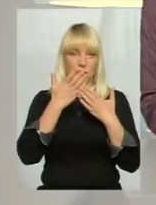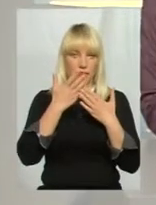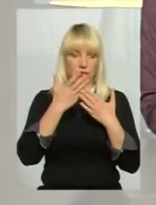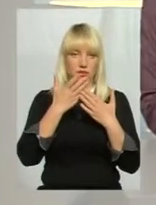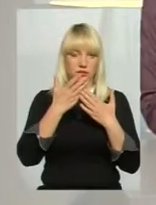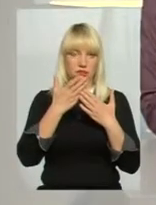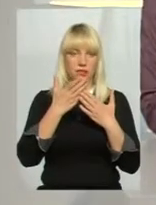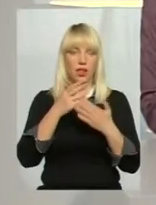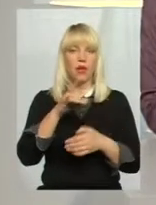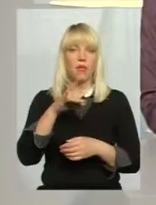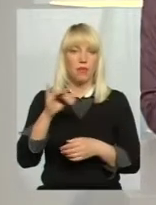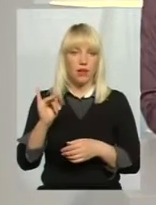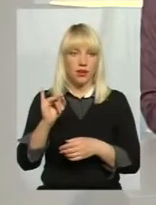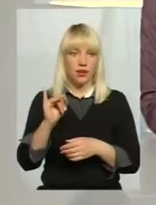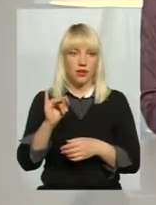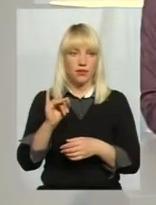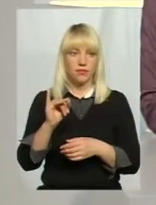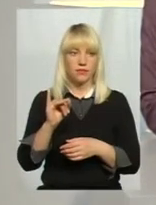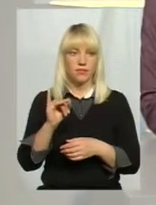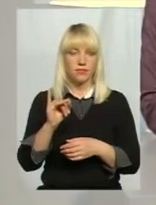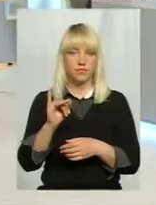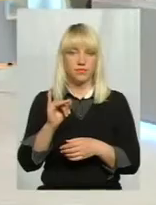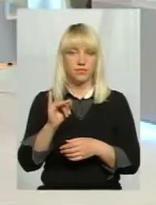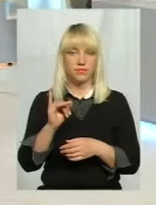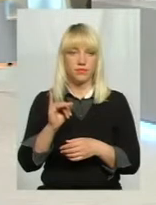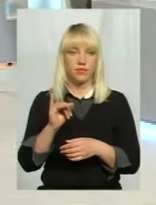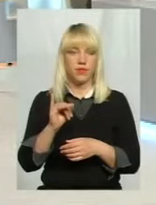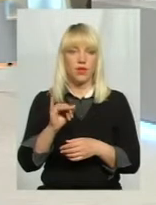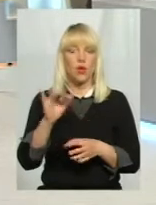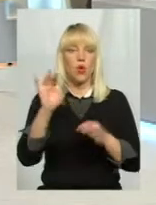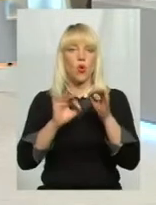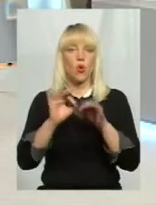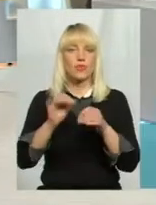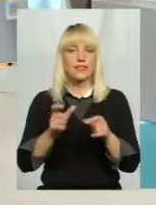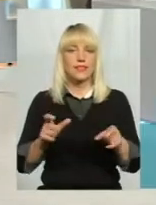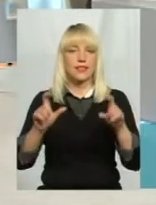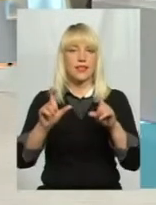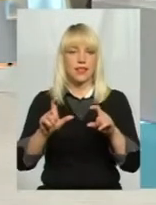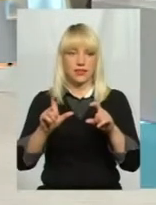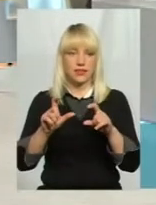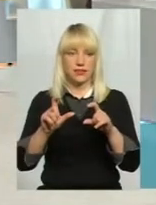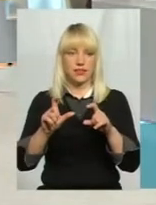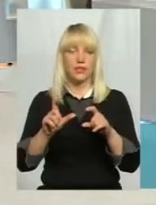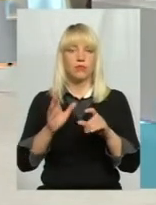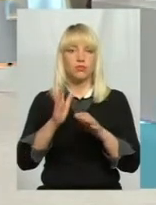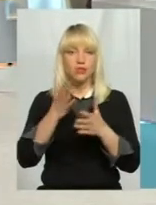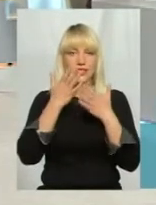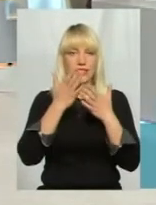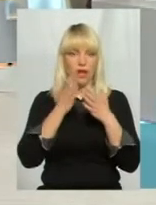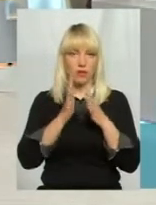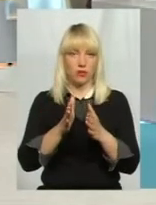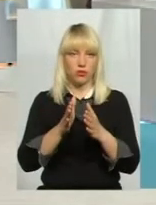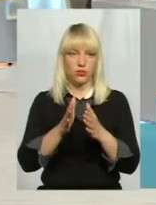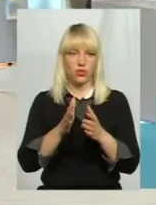концентрації гіпохлоріду 10 мл на літр буде запах, то